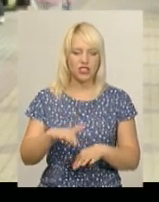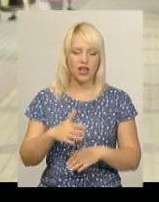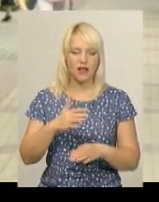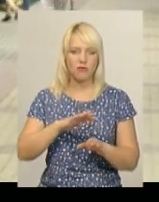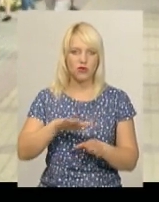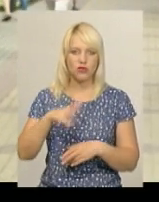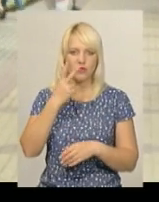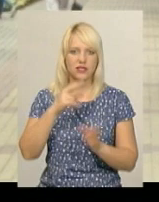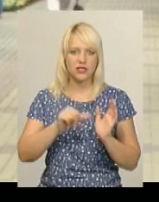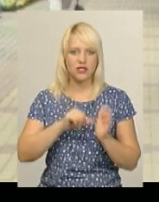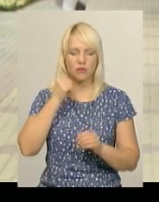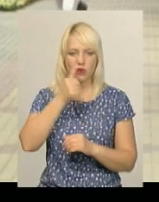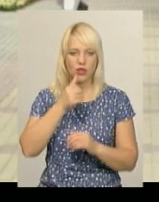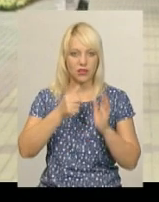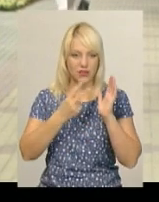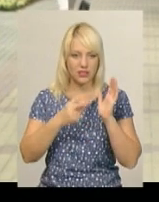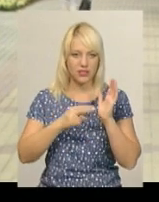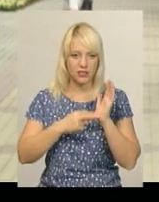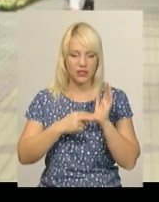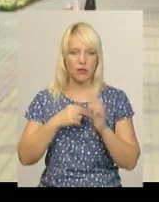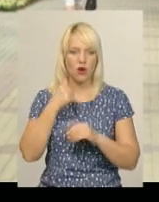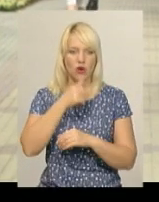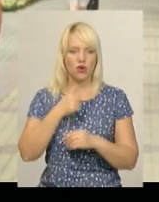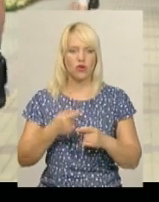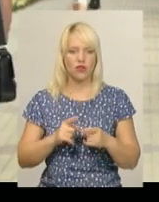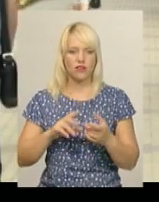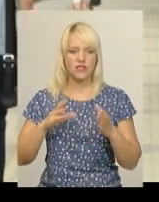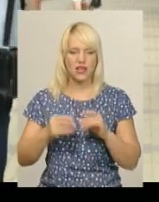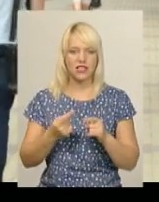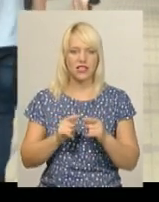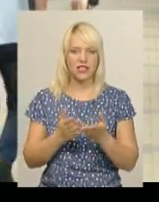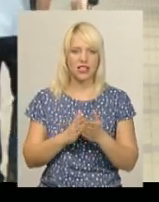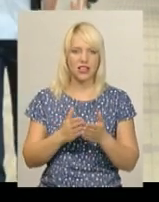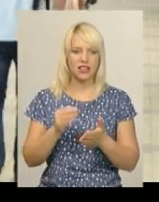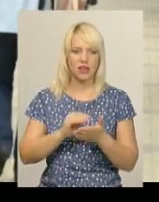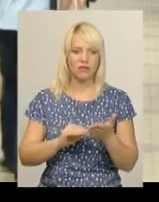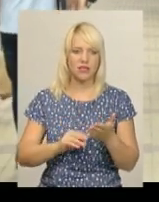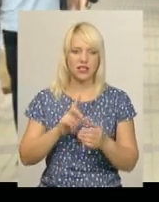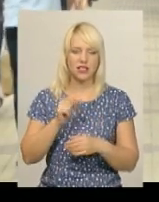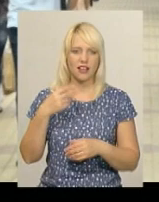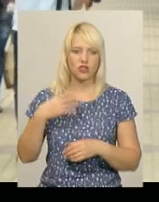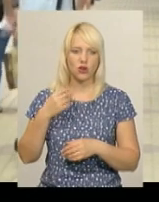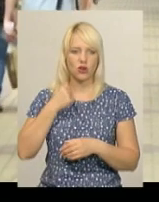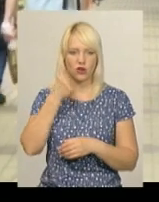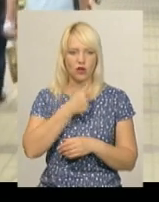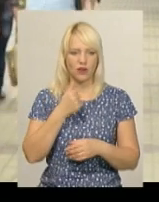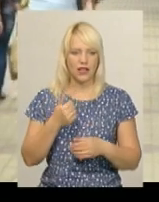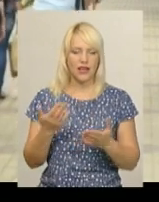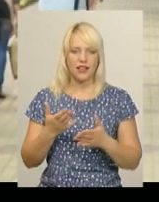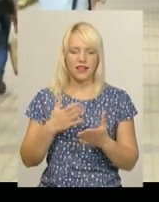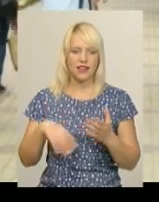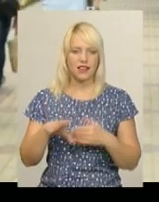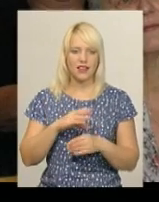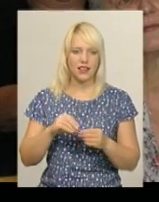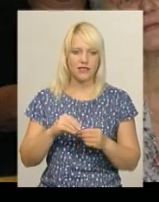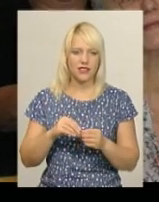взагалі-то я за того їх писав. Це твори, які записані за 40 років і які не всі період